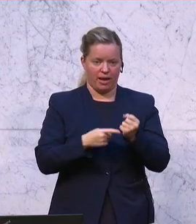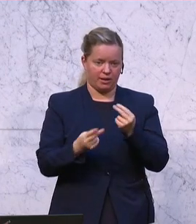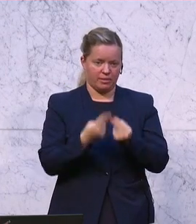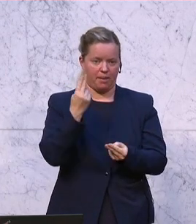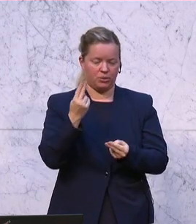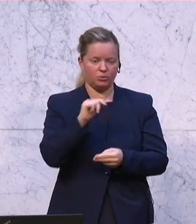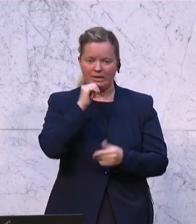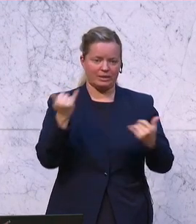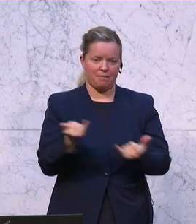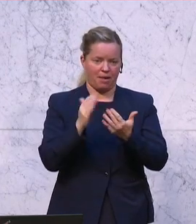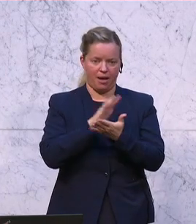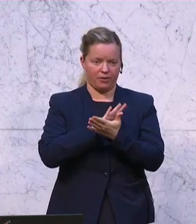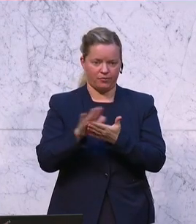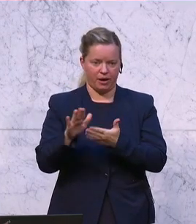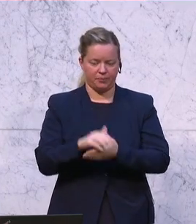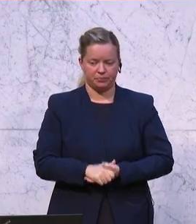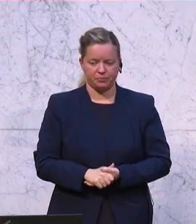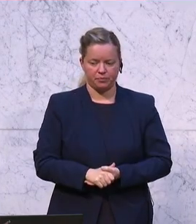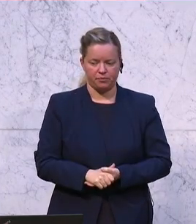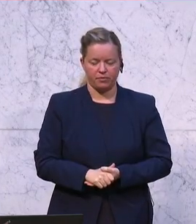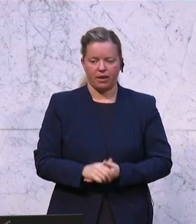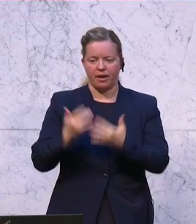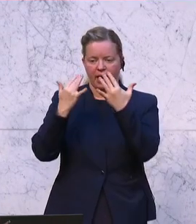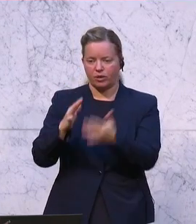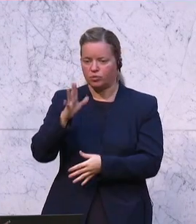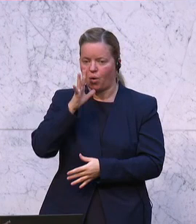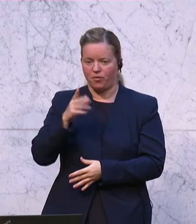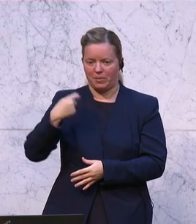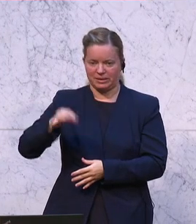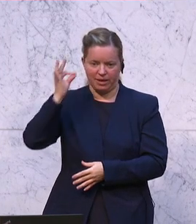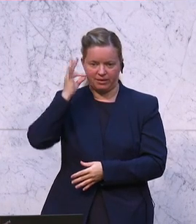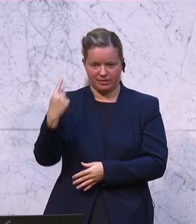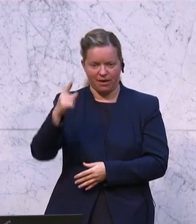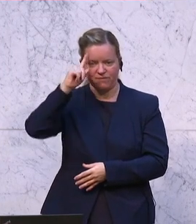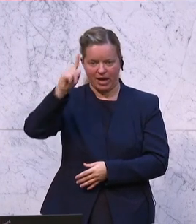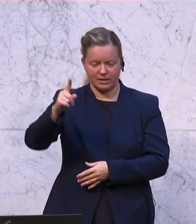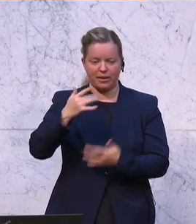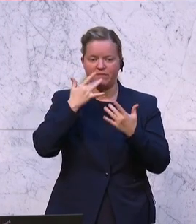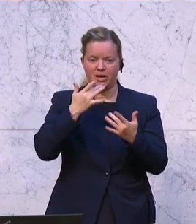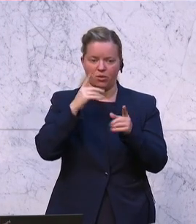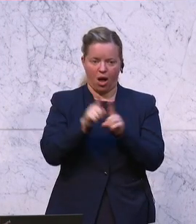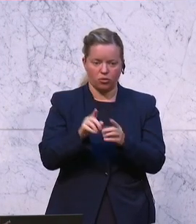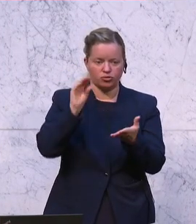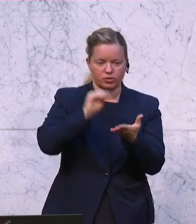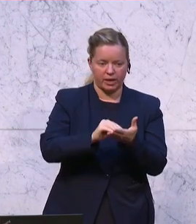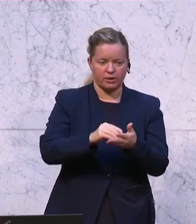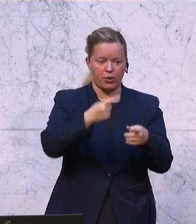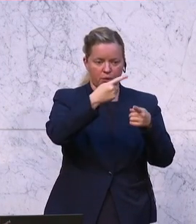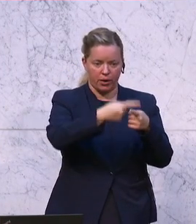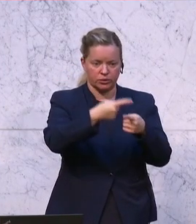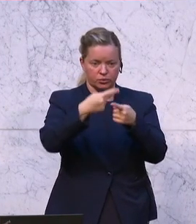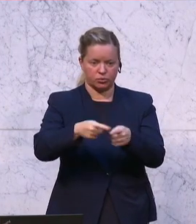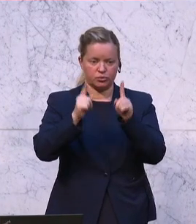auch nicht immer einfach. Auch die Frau Rechnungshoff-Präsidentin weiß, in der Empfehlung ist auch drinnen, dass man die eine oder andere Kreuzung auch